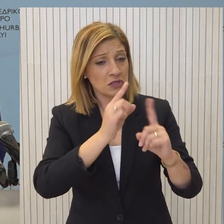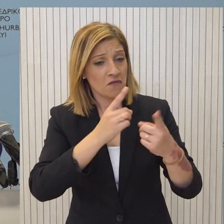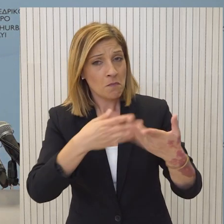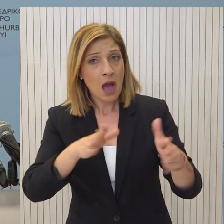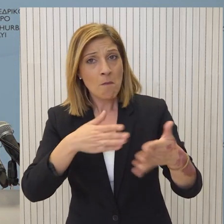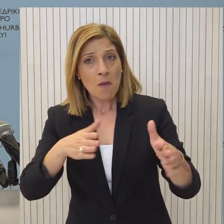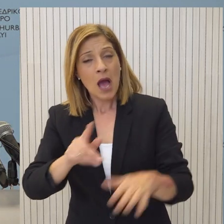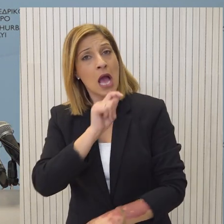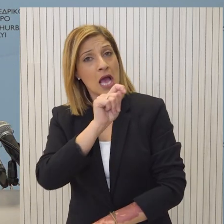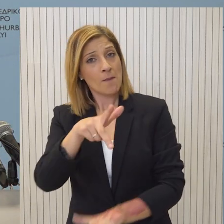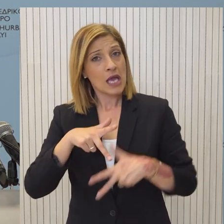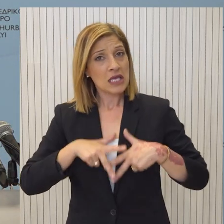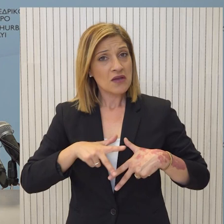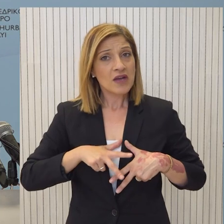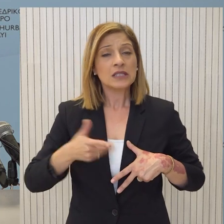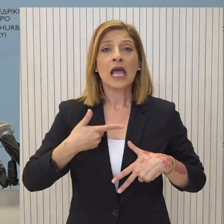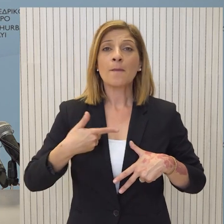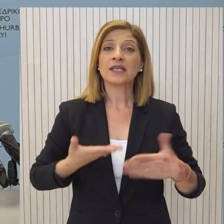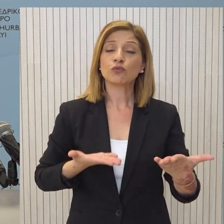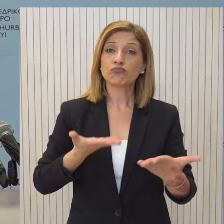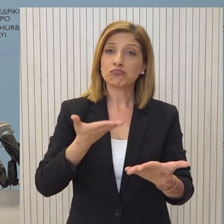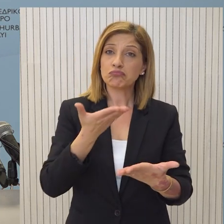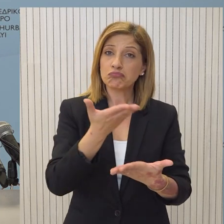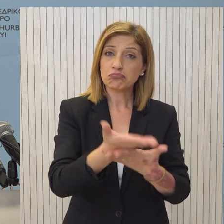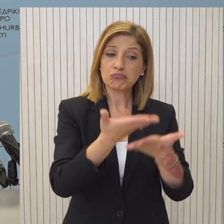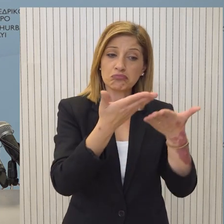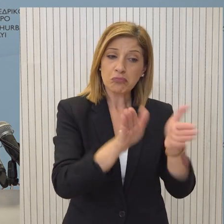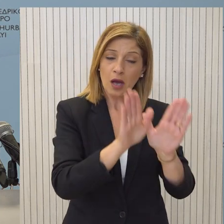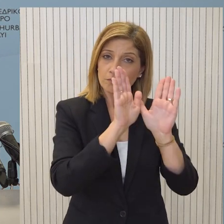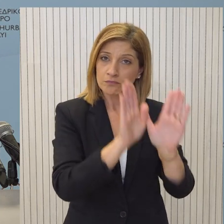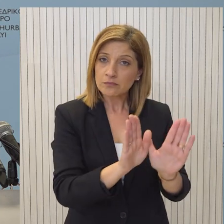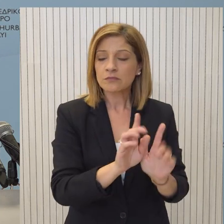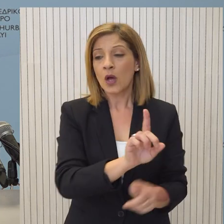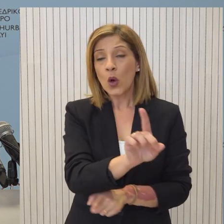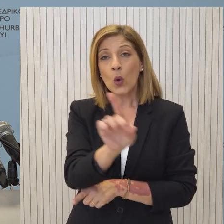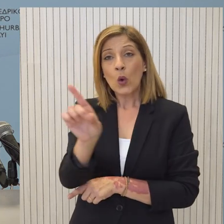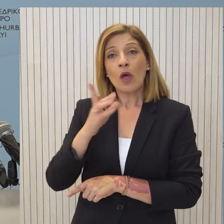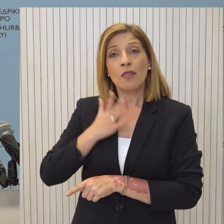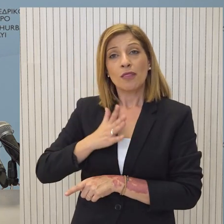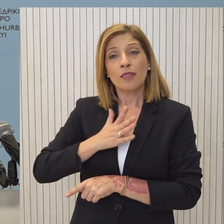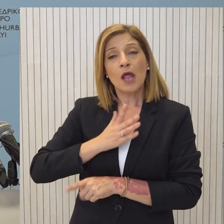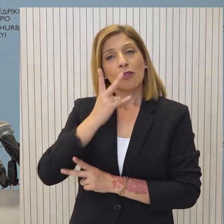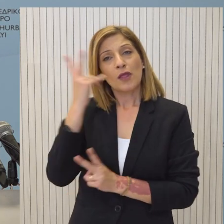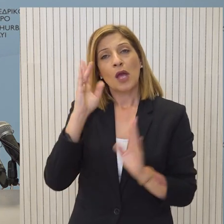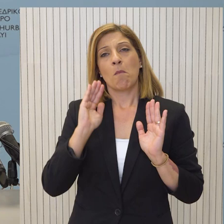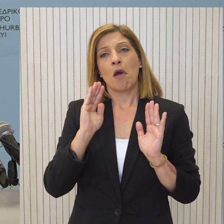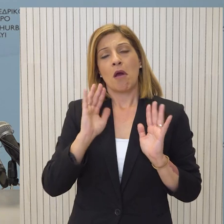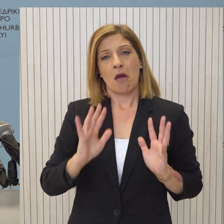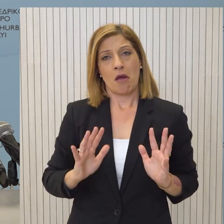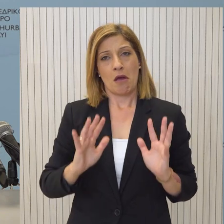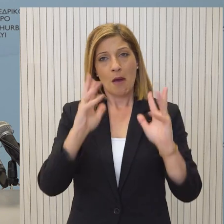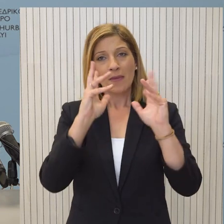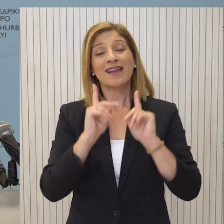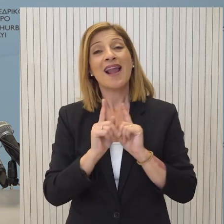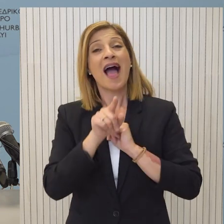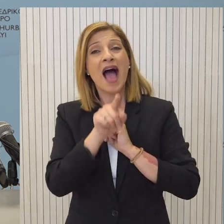Η πρόταση θεωρούμε ότι είναι πολύ καλή. Είναι σεβαστό το δικαίωμα ως προς την λήψη των όποιων μέτρων, αλλά αντιλαμβάνεστε ότι δεν